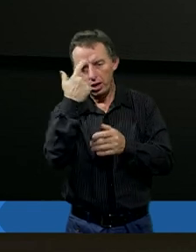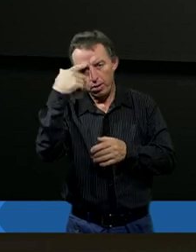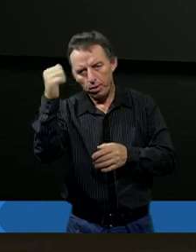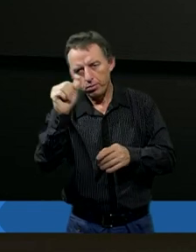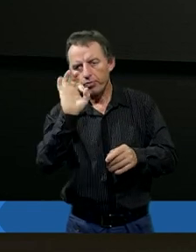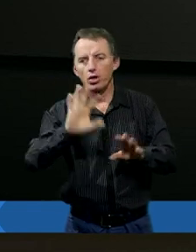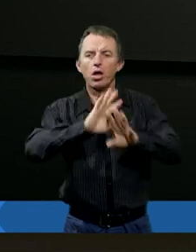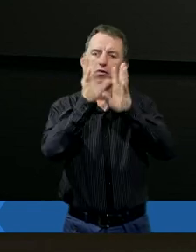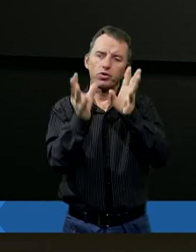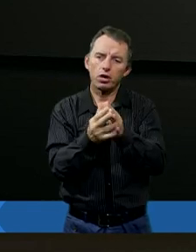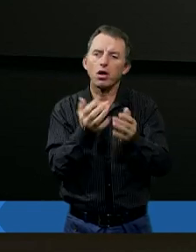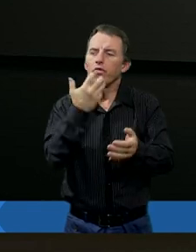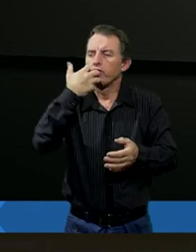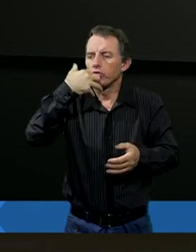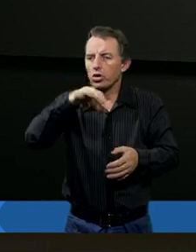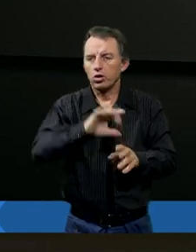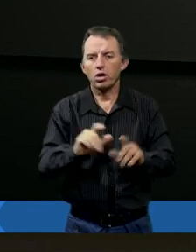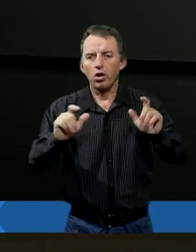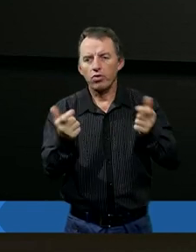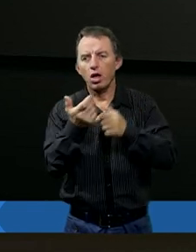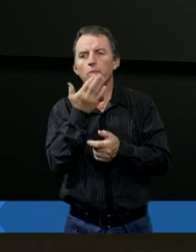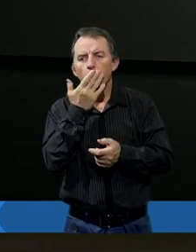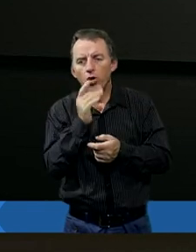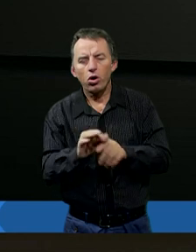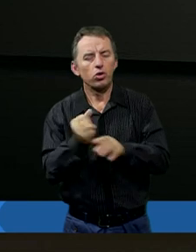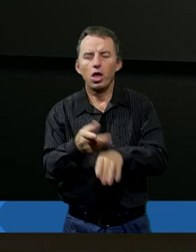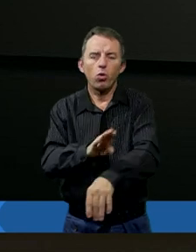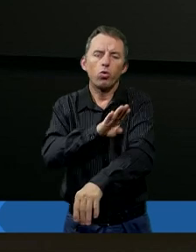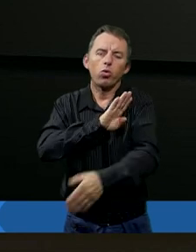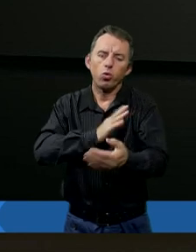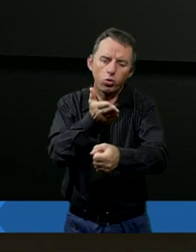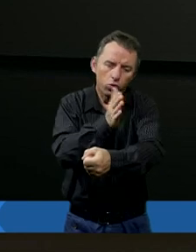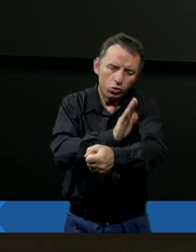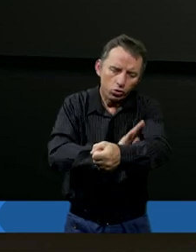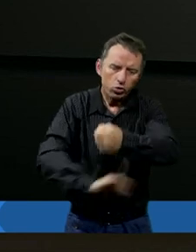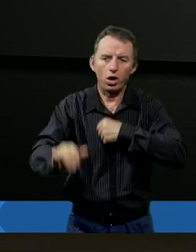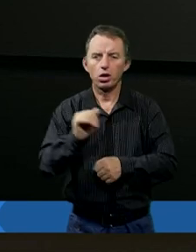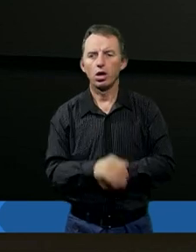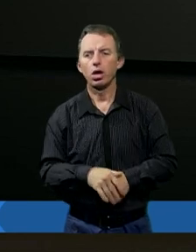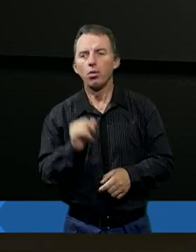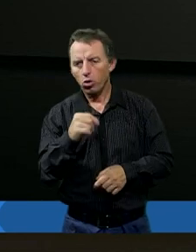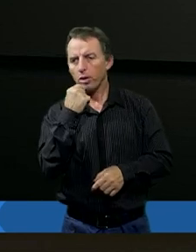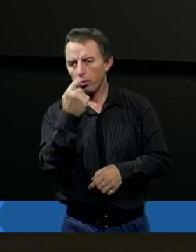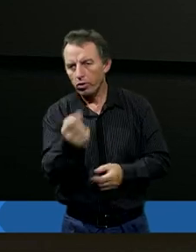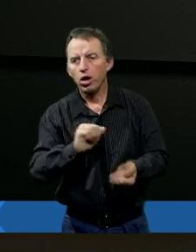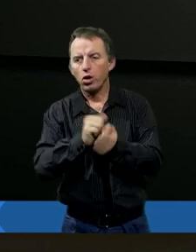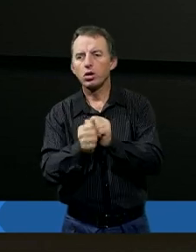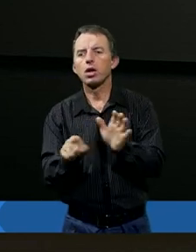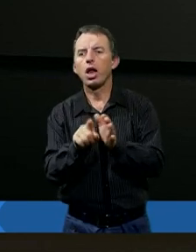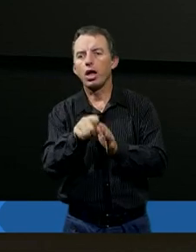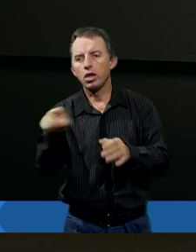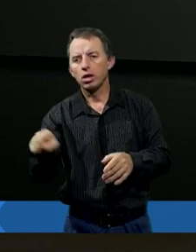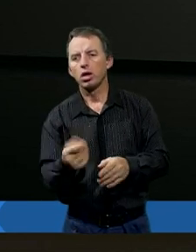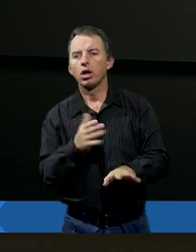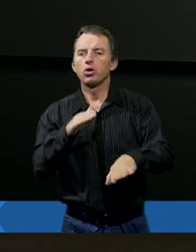o tym wszystkim, co mu się wcześniej zdarzyło. On mówi, bodaj, bym się nie urodził, a przecież można by powiedzieć, może chociaż dla tych